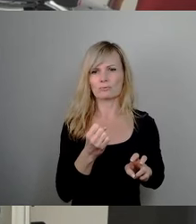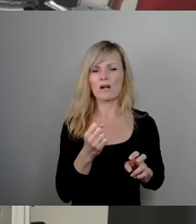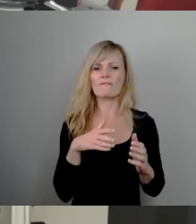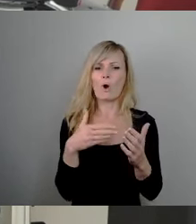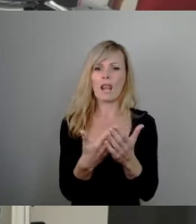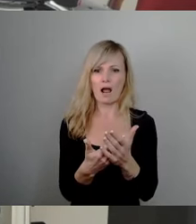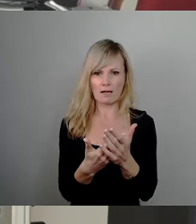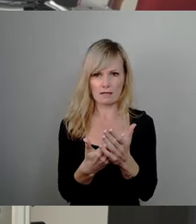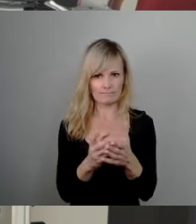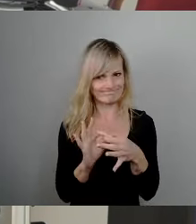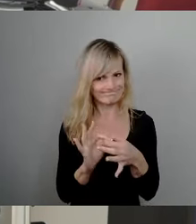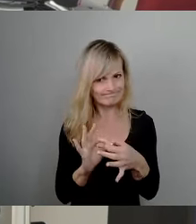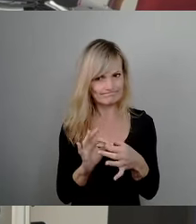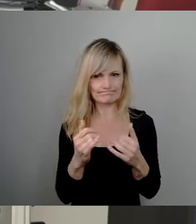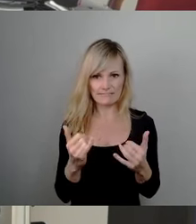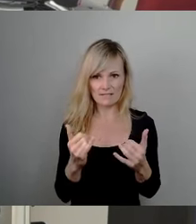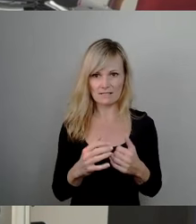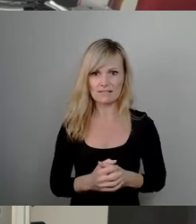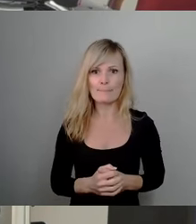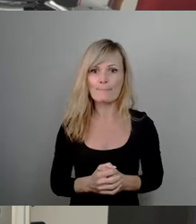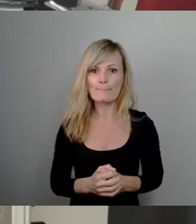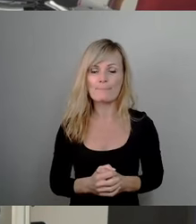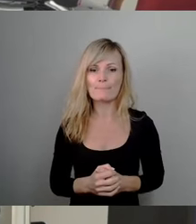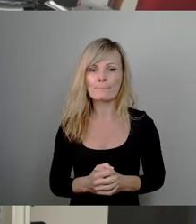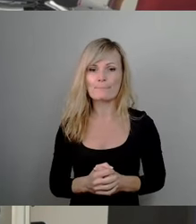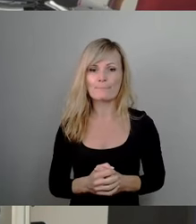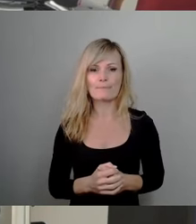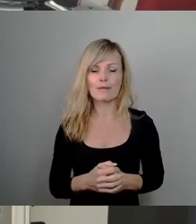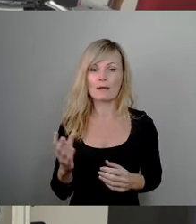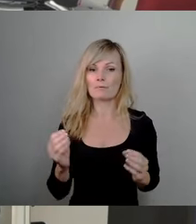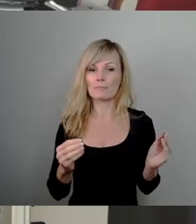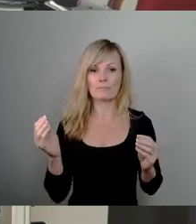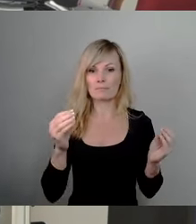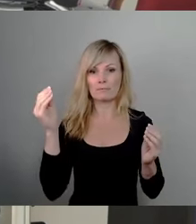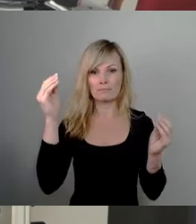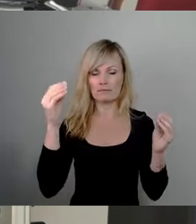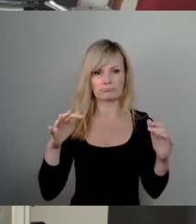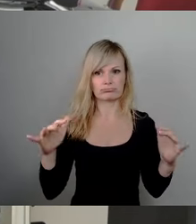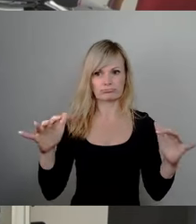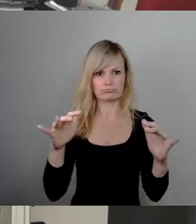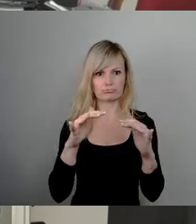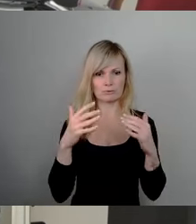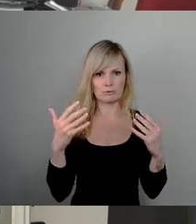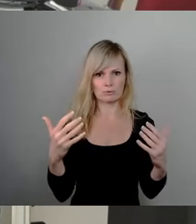Und wir haben jetzt hier einen Rundumschlag erlebt, der eigentlich auch überraschend ist angesichts des